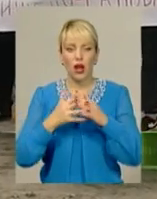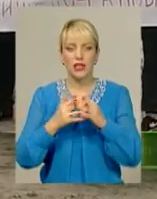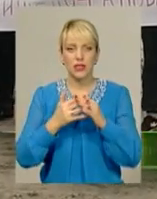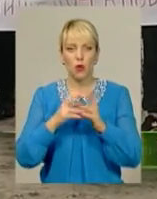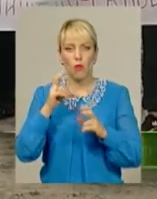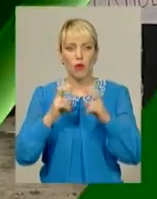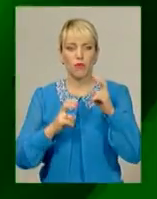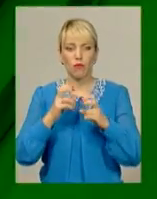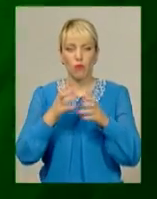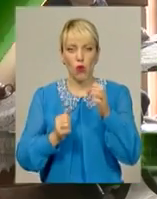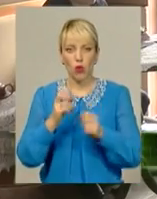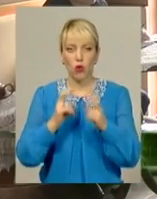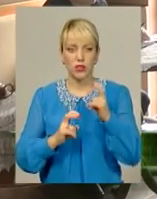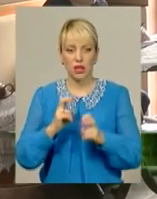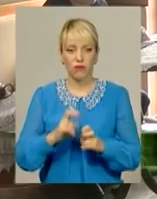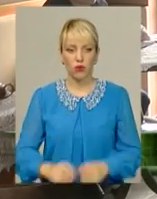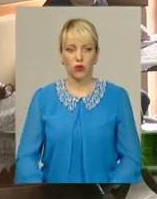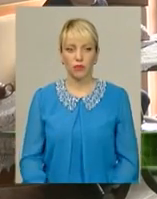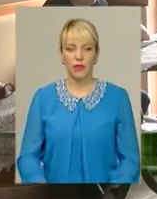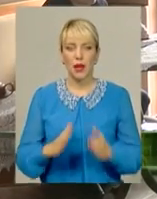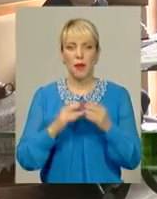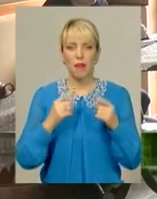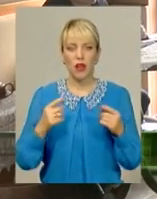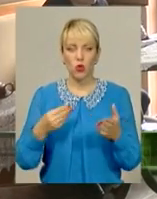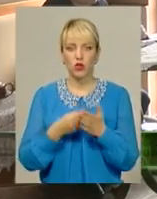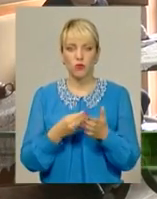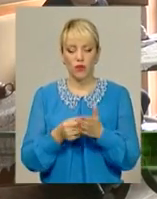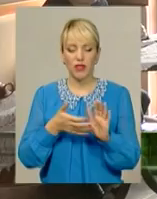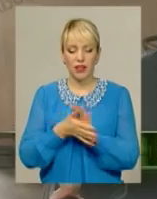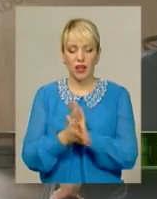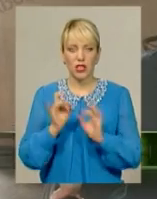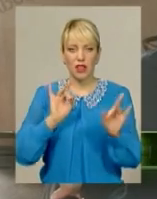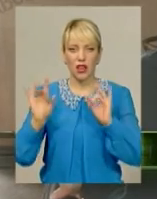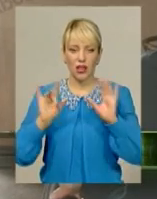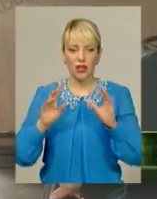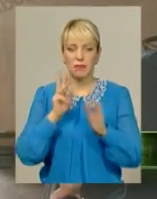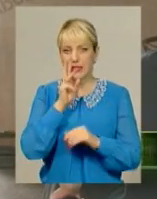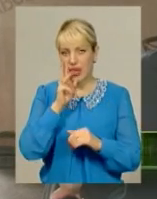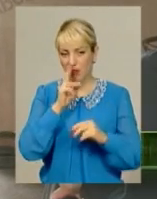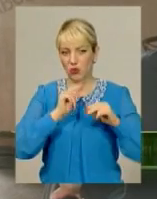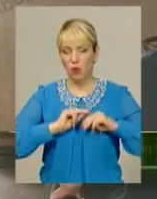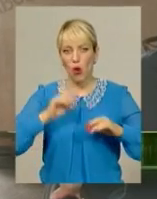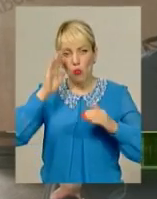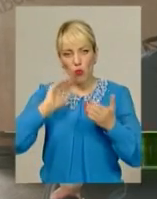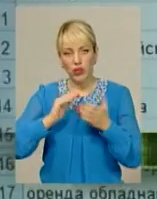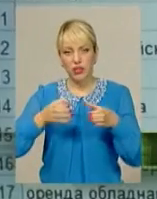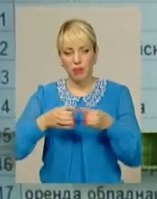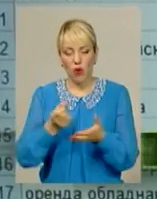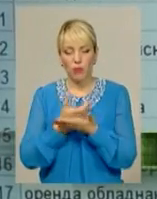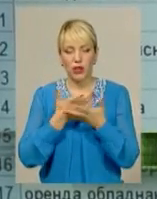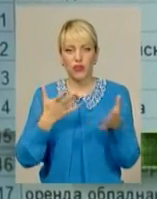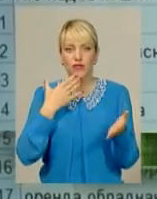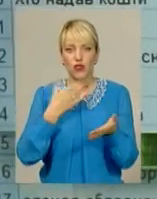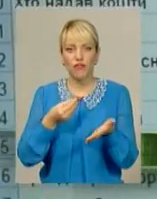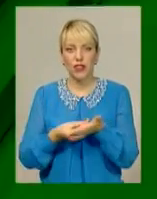гроші за сировину. Майно, спонсори, витрати на рекламу та зарплата працівників. Політичні партії краю оприлюднили свої